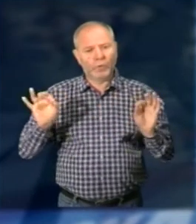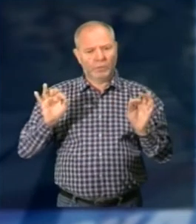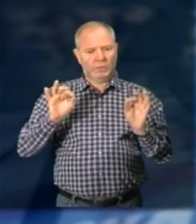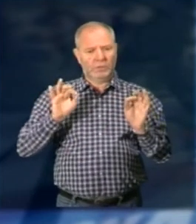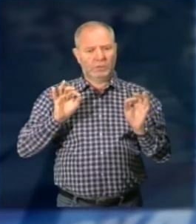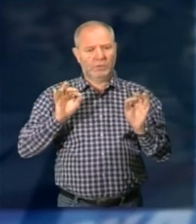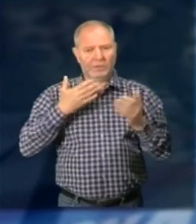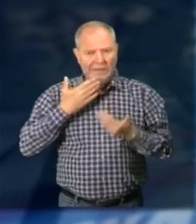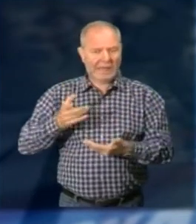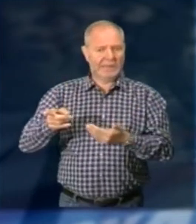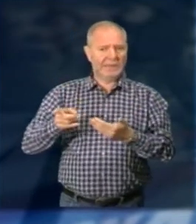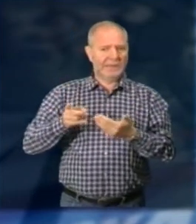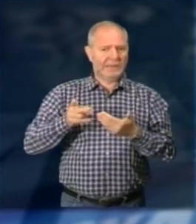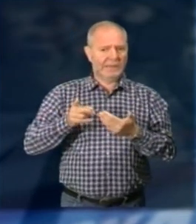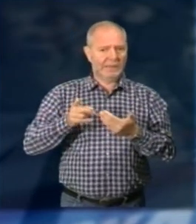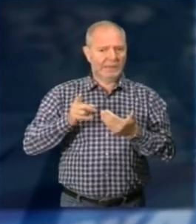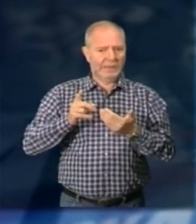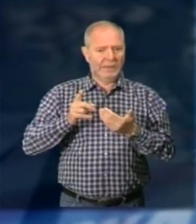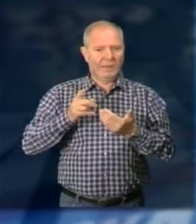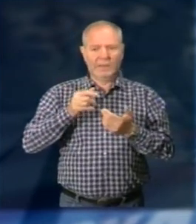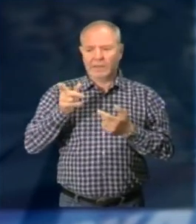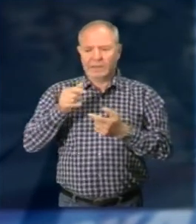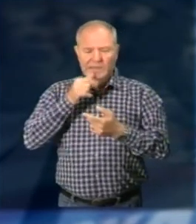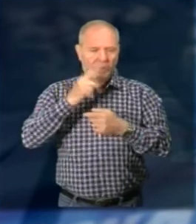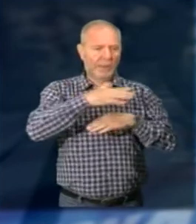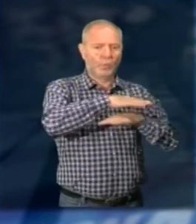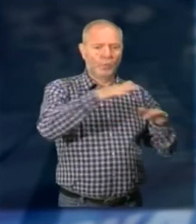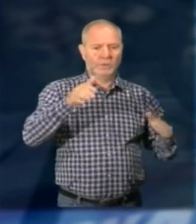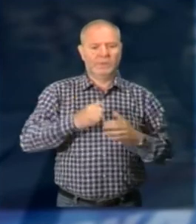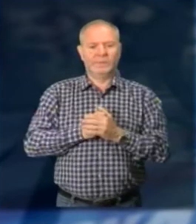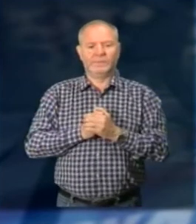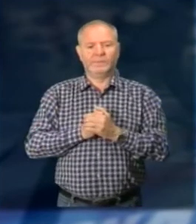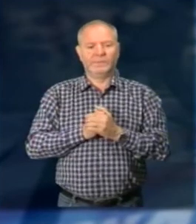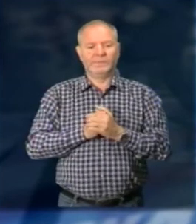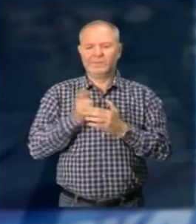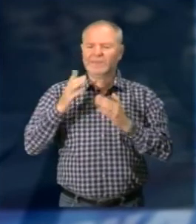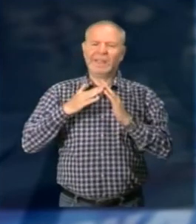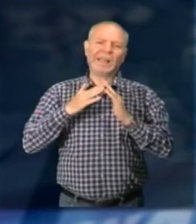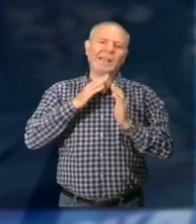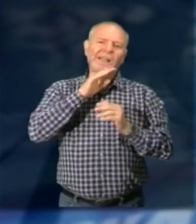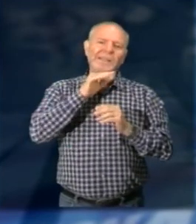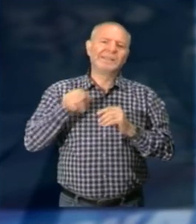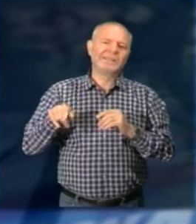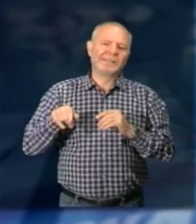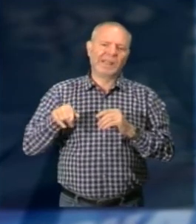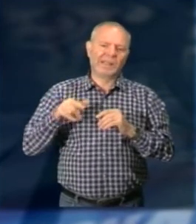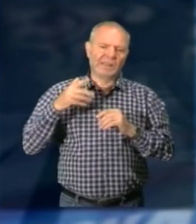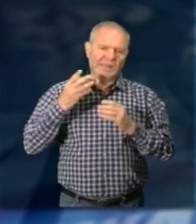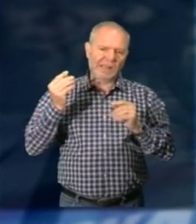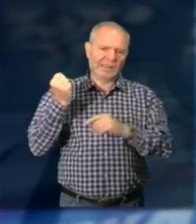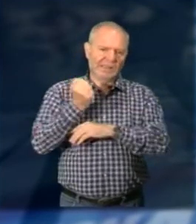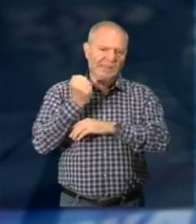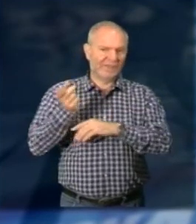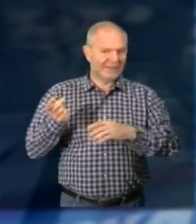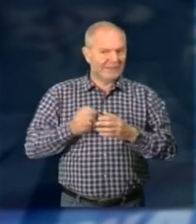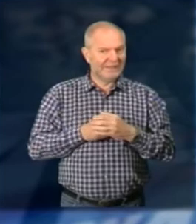questi li ringraziamo Al servizio della popolazione Un altro servizio in questa Casa di Riposo che di servizi ne fa già tanti Noi